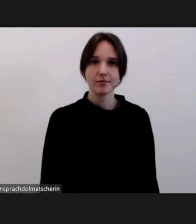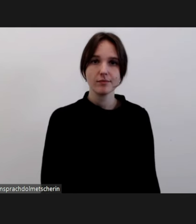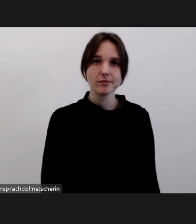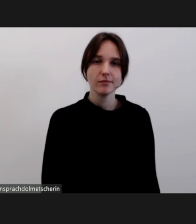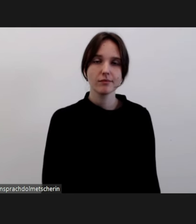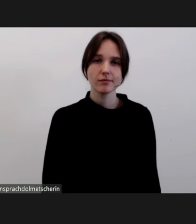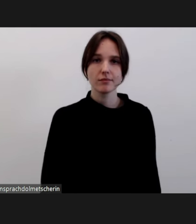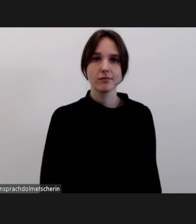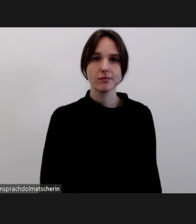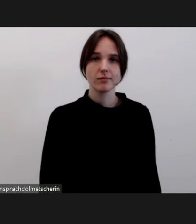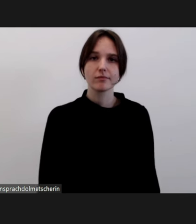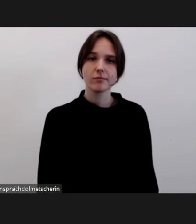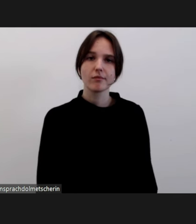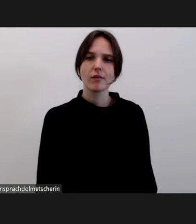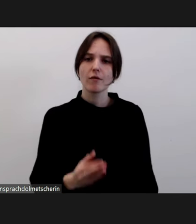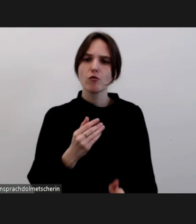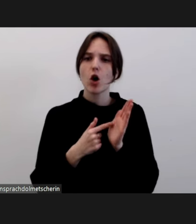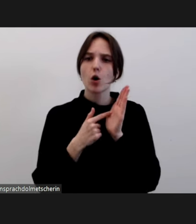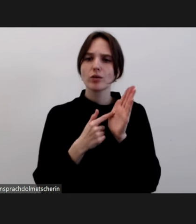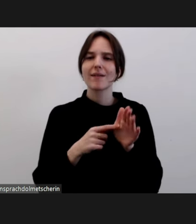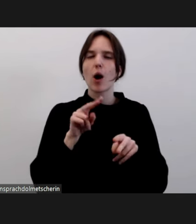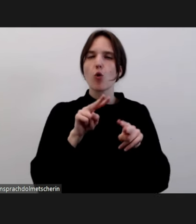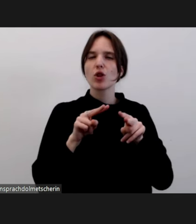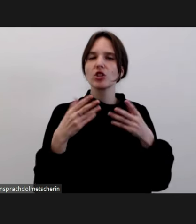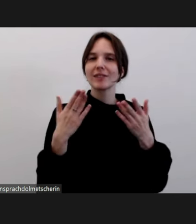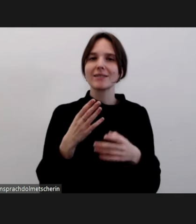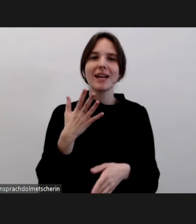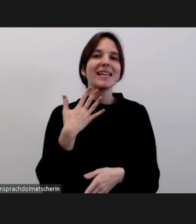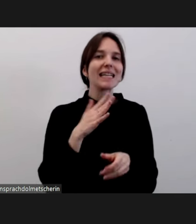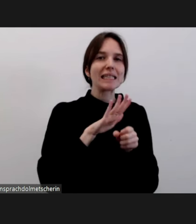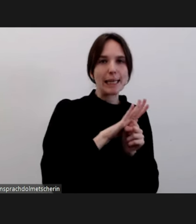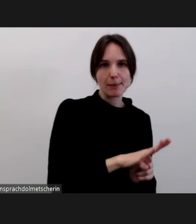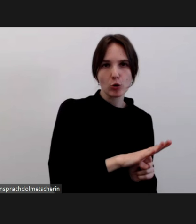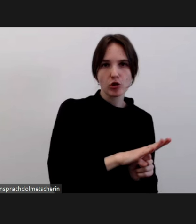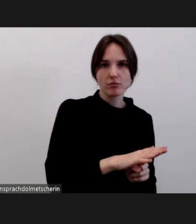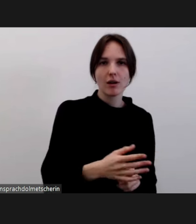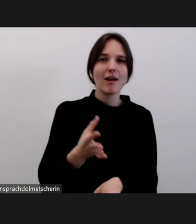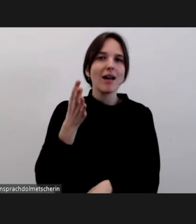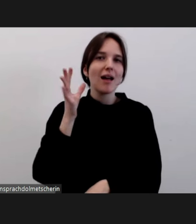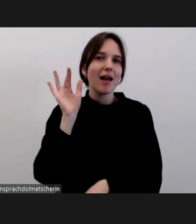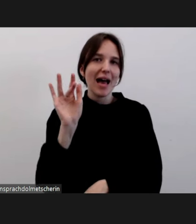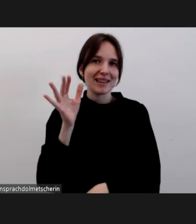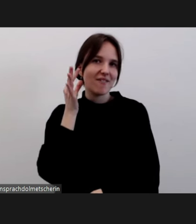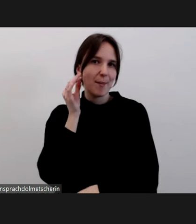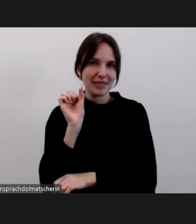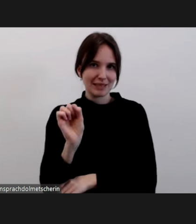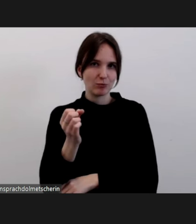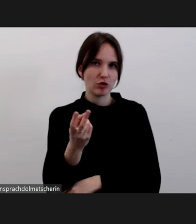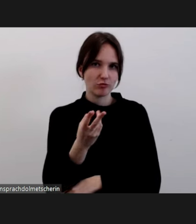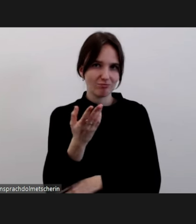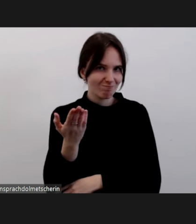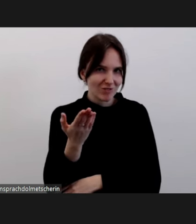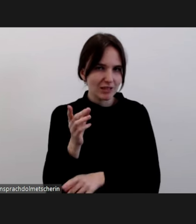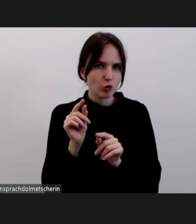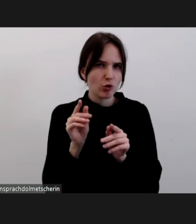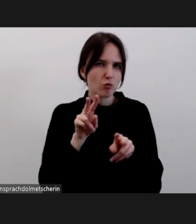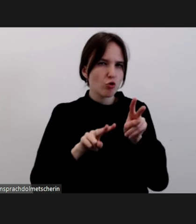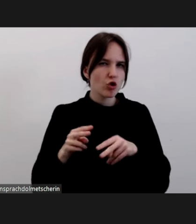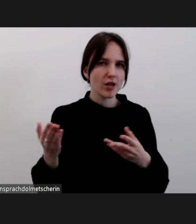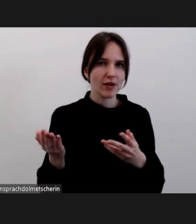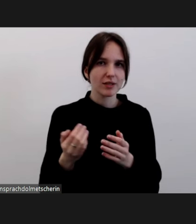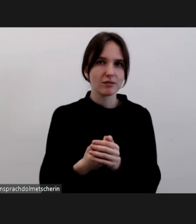Meinungsäußerungen und auch von Sexismus unterscheidet und beleuchtet die dahinterliegenden Strategien,